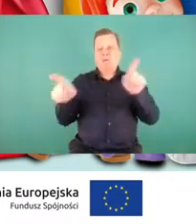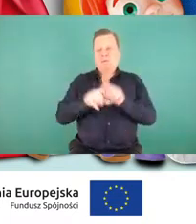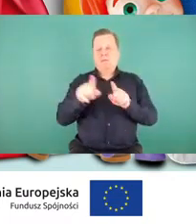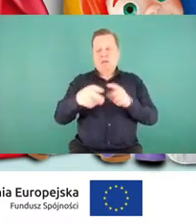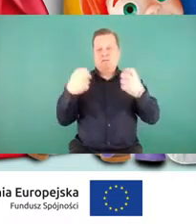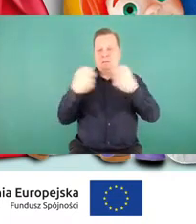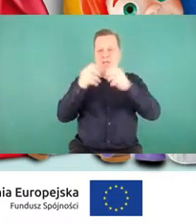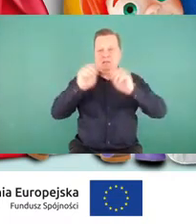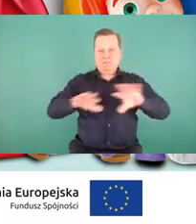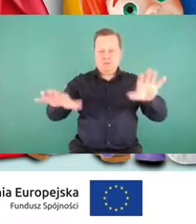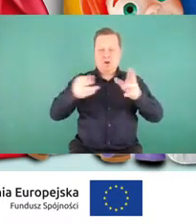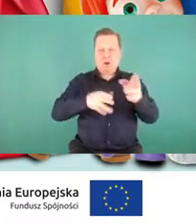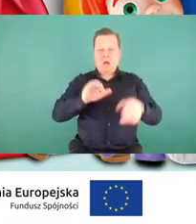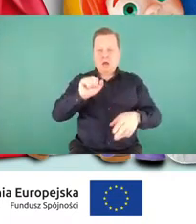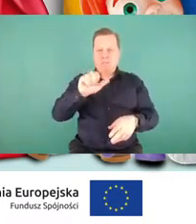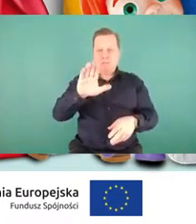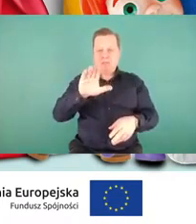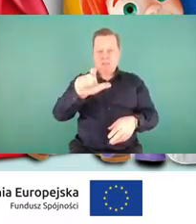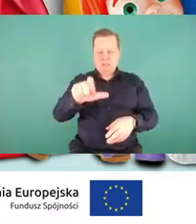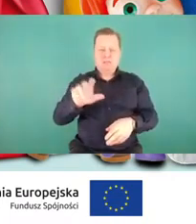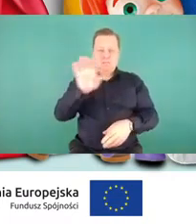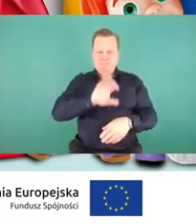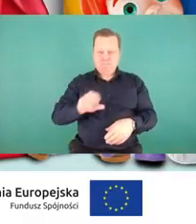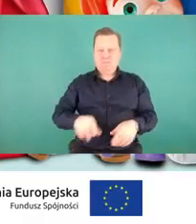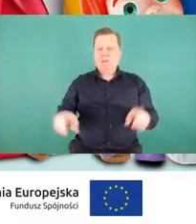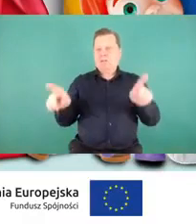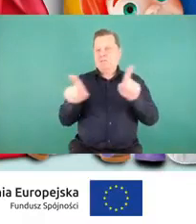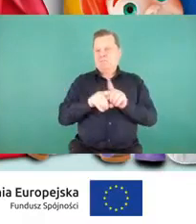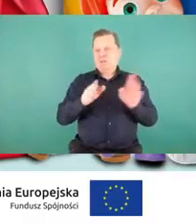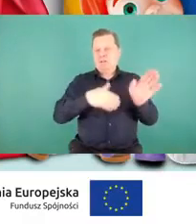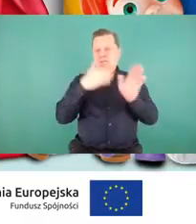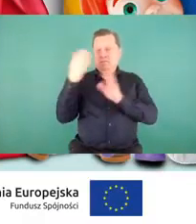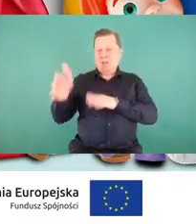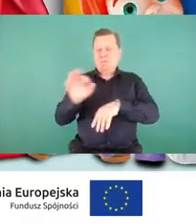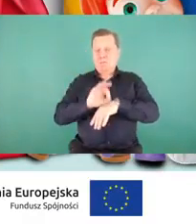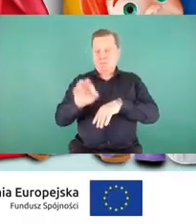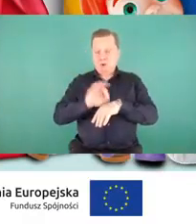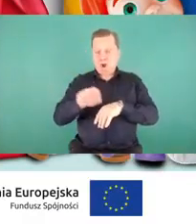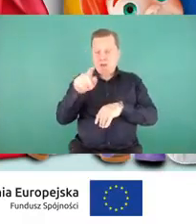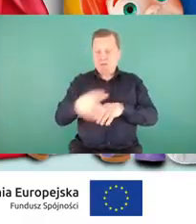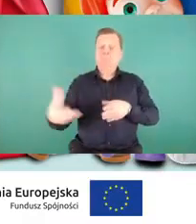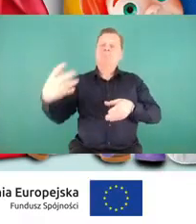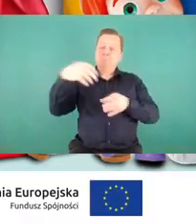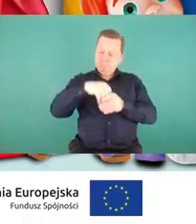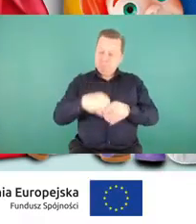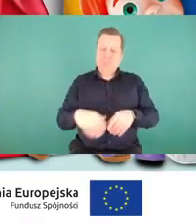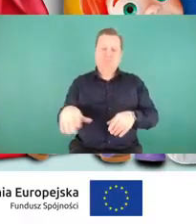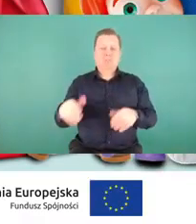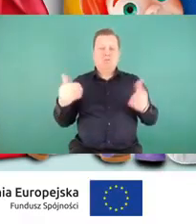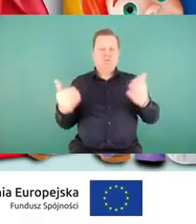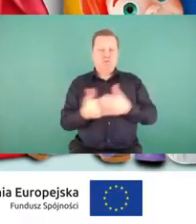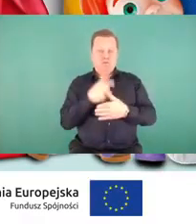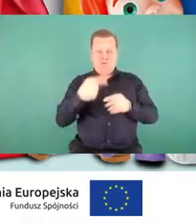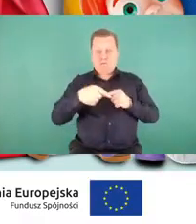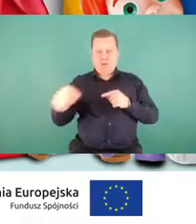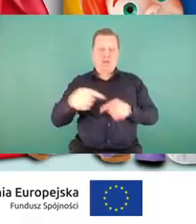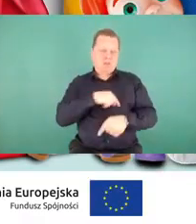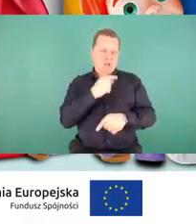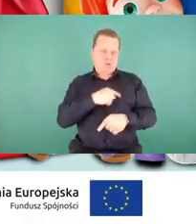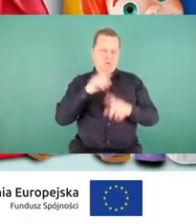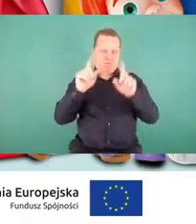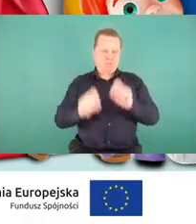Kolejowa ABC. Oczywiście zapraszam także do udziału w kolejnej edycji projektu. Nowe działania zaczniemy realizować już niebawem, w